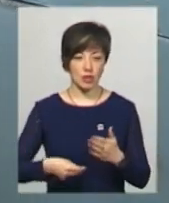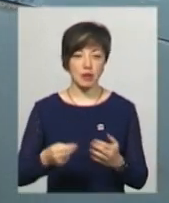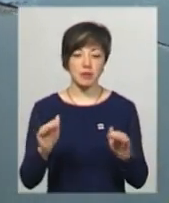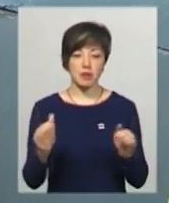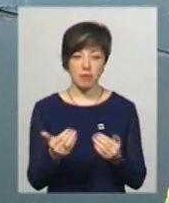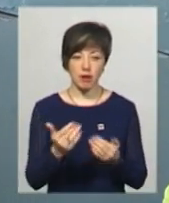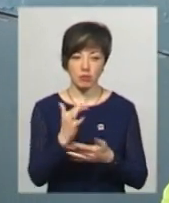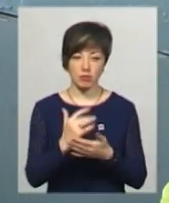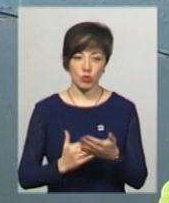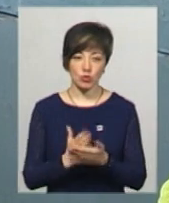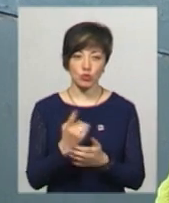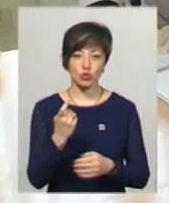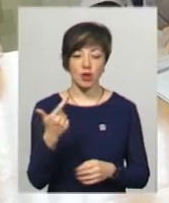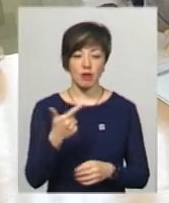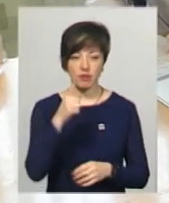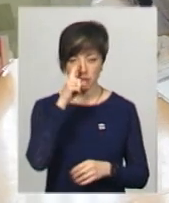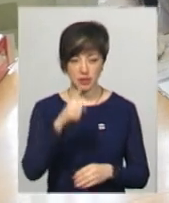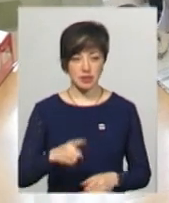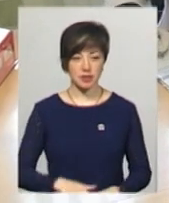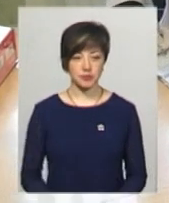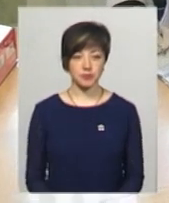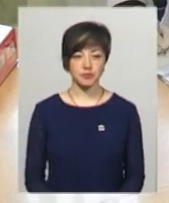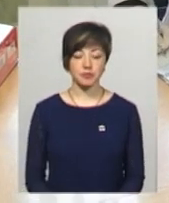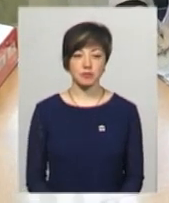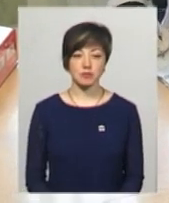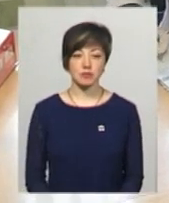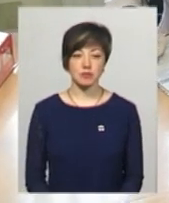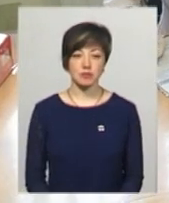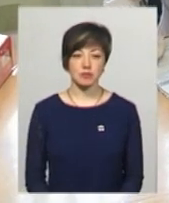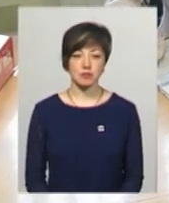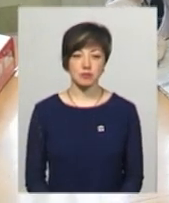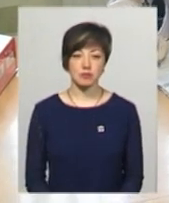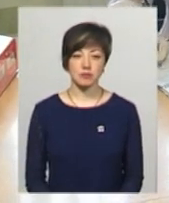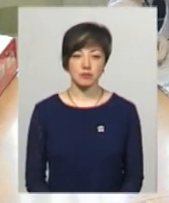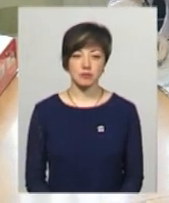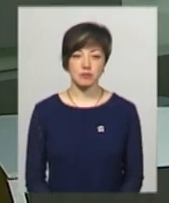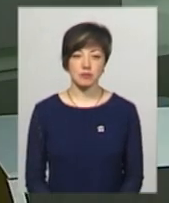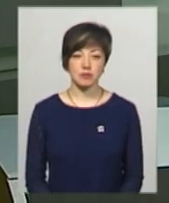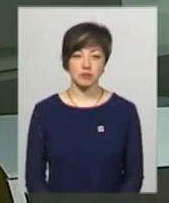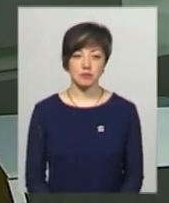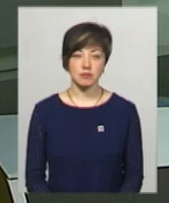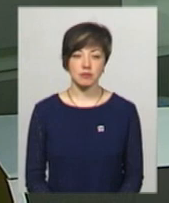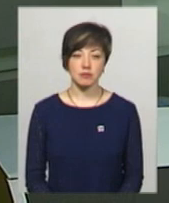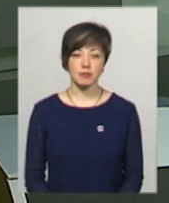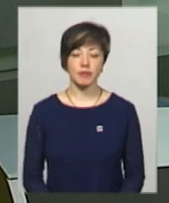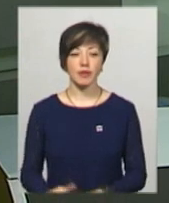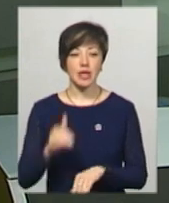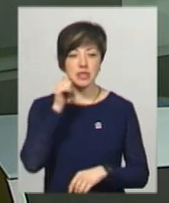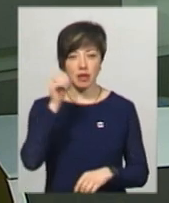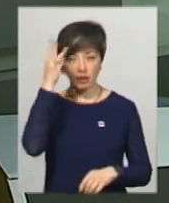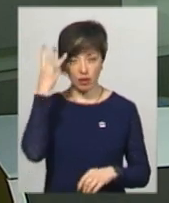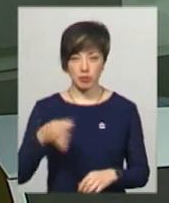Мінімальний набір послуг – 100 гривень в місяць. Світлана Поробок, Олександр Горішевський, Новини, Поділяцентр. Завтра на